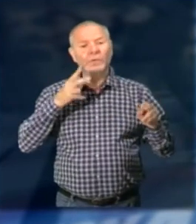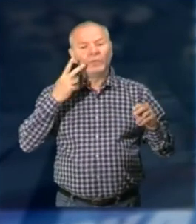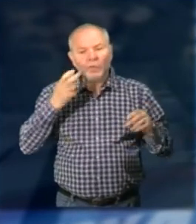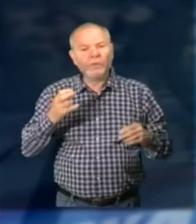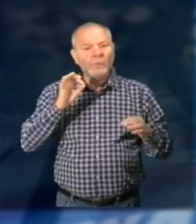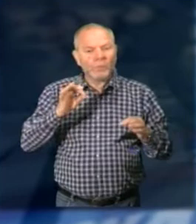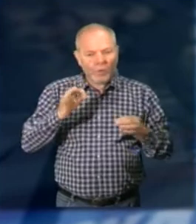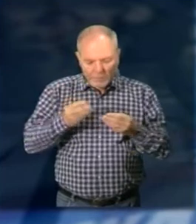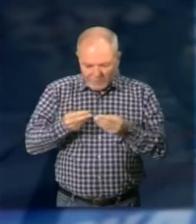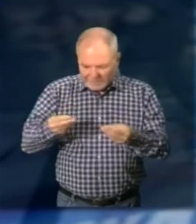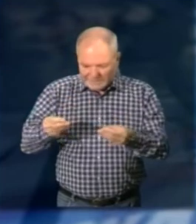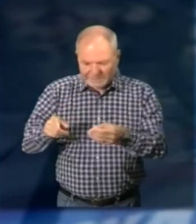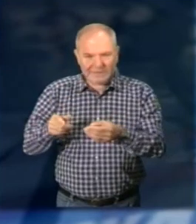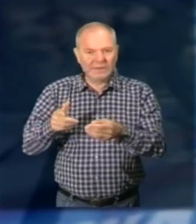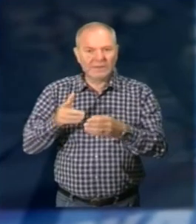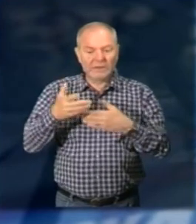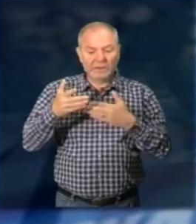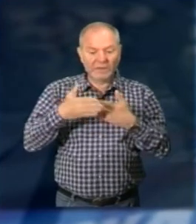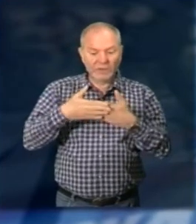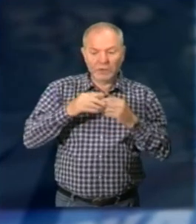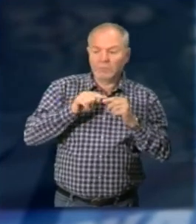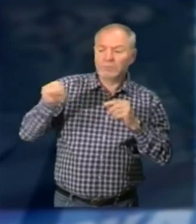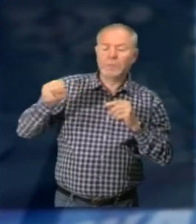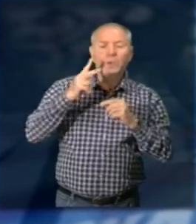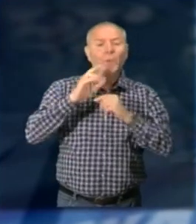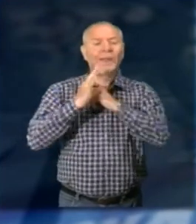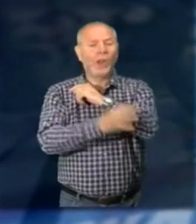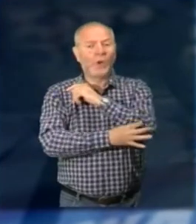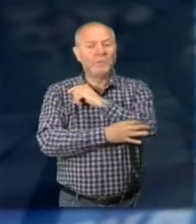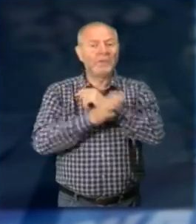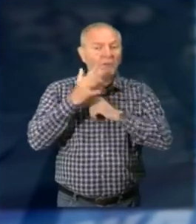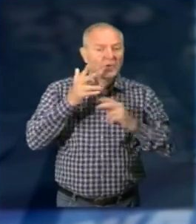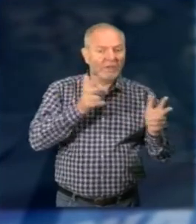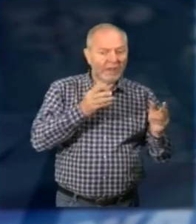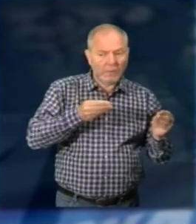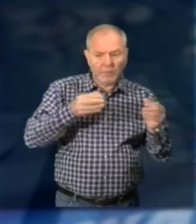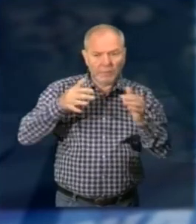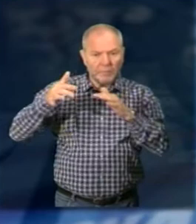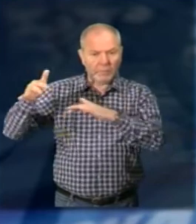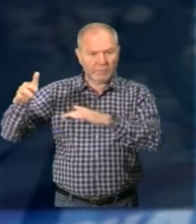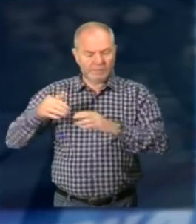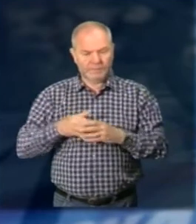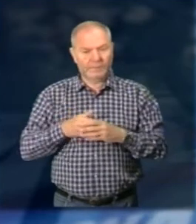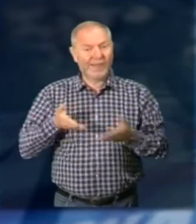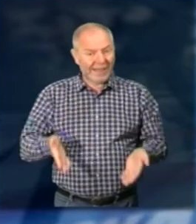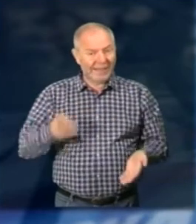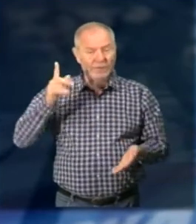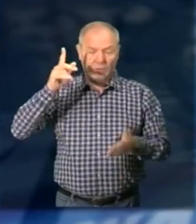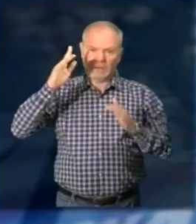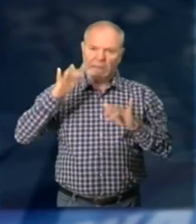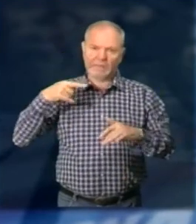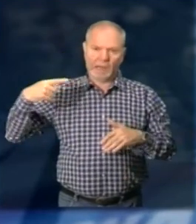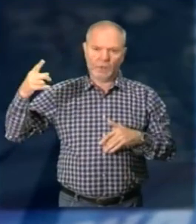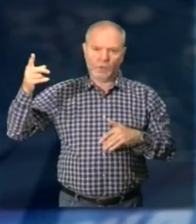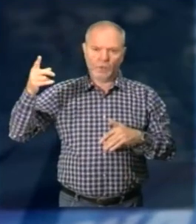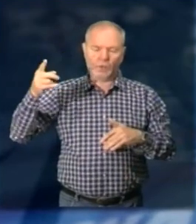indumenti a circa due chilometri e mezzo Dall'aria interessata dalle ricerche Forse trasportate dal vento Ora in quota c'è ancora neve Ma nei prossimi